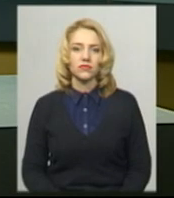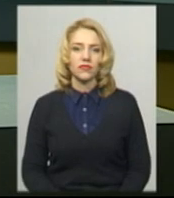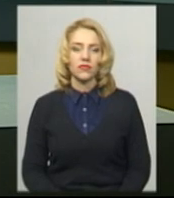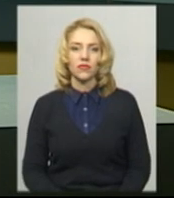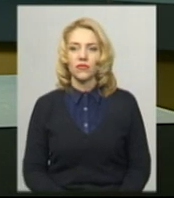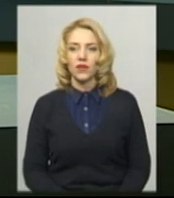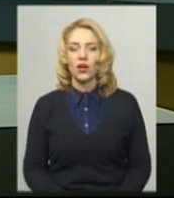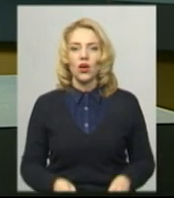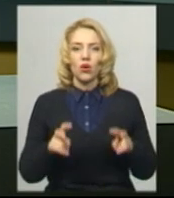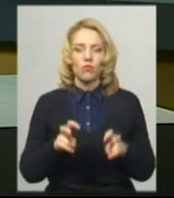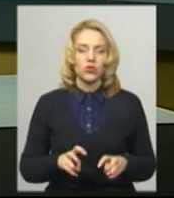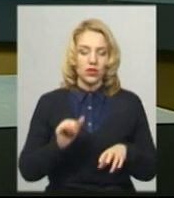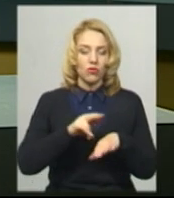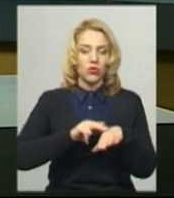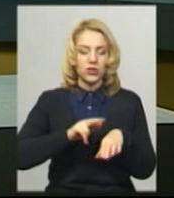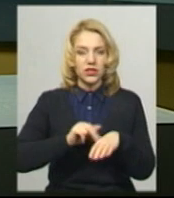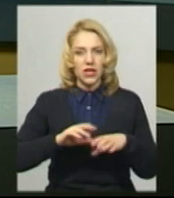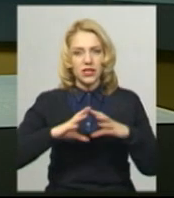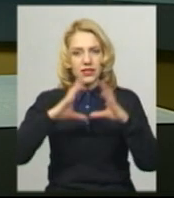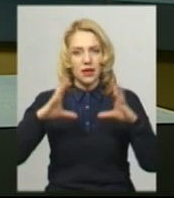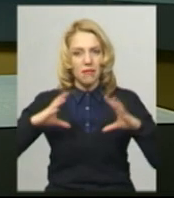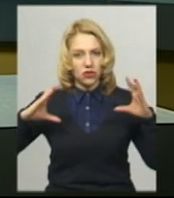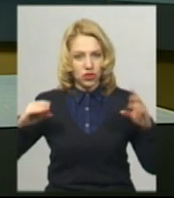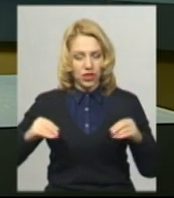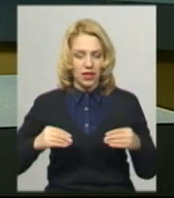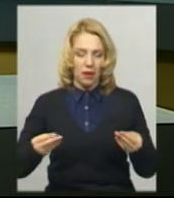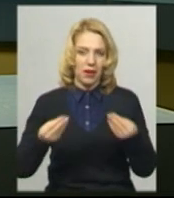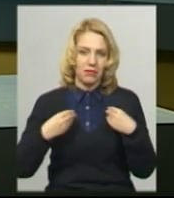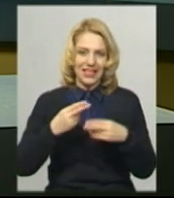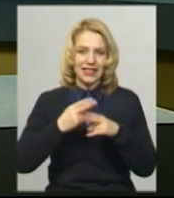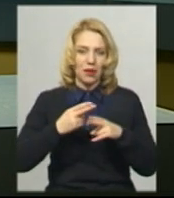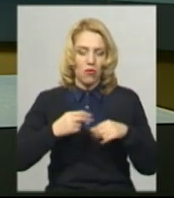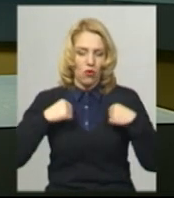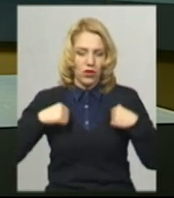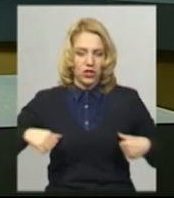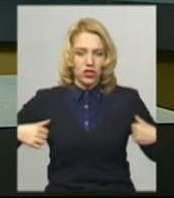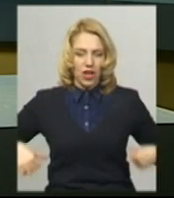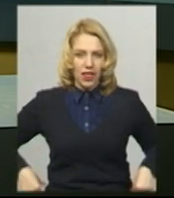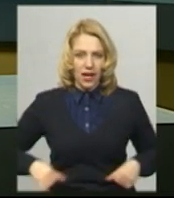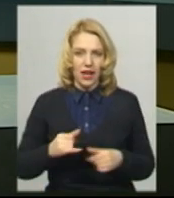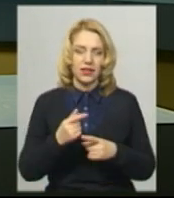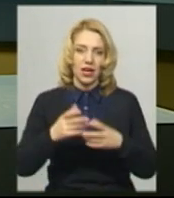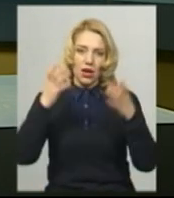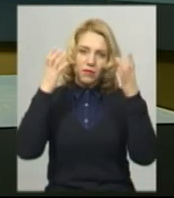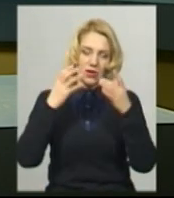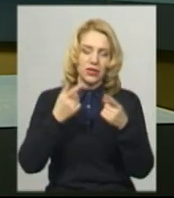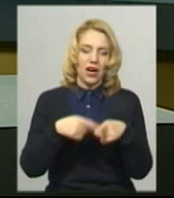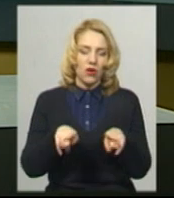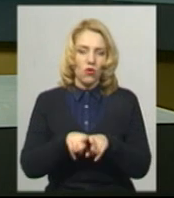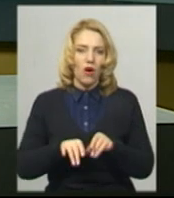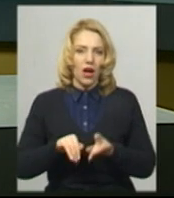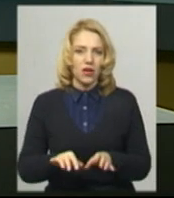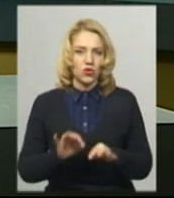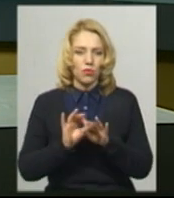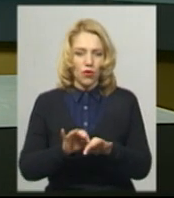Посидіти у поліцейській машині, приміряти бронежилет і отримати подарунки за знання правил дорожнього руху. Таку святкову акцію провели